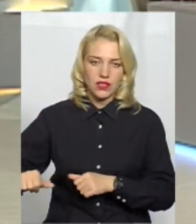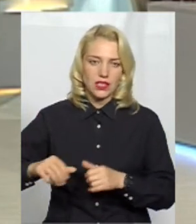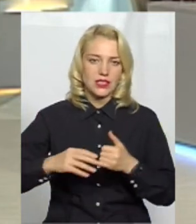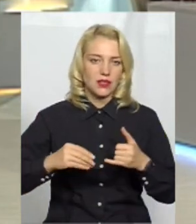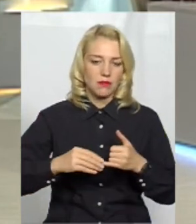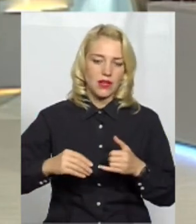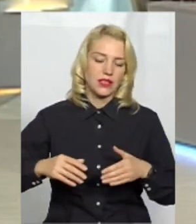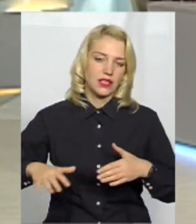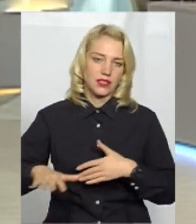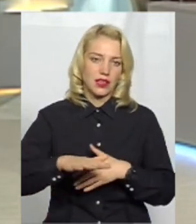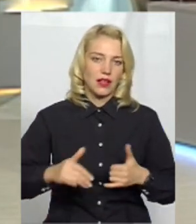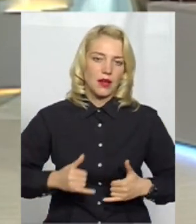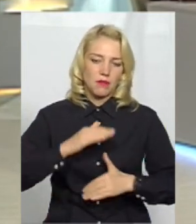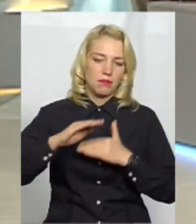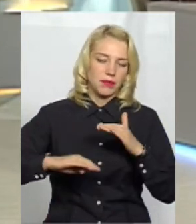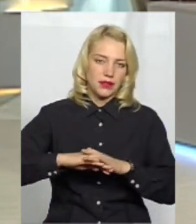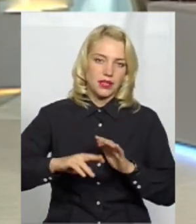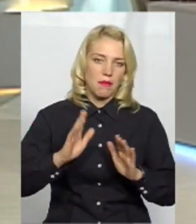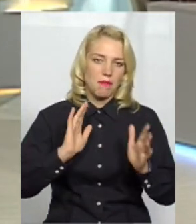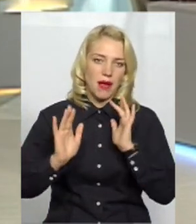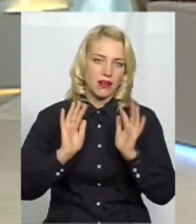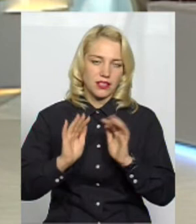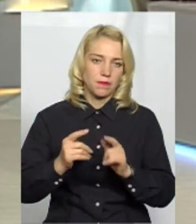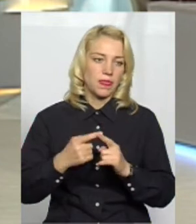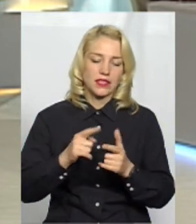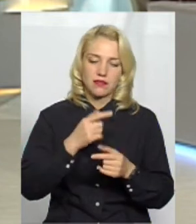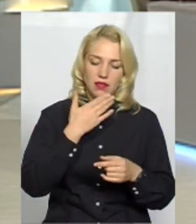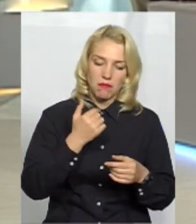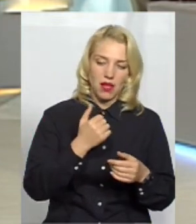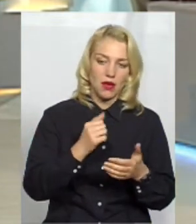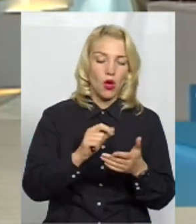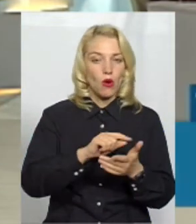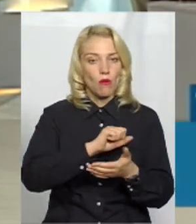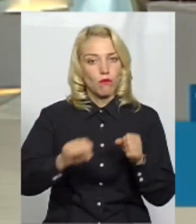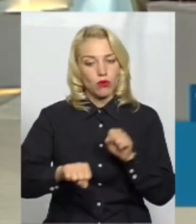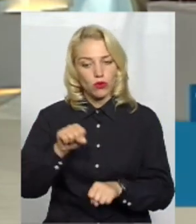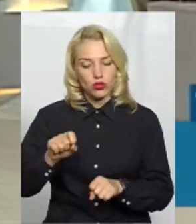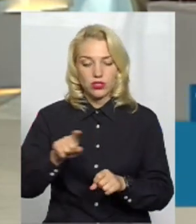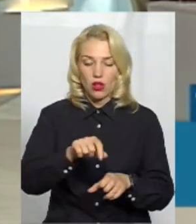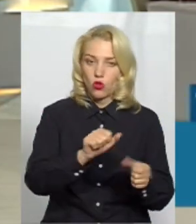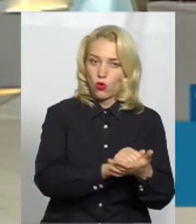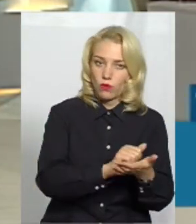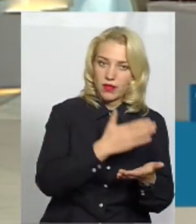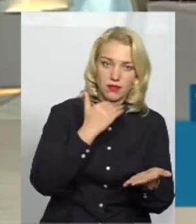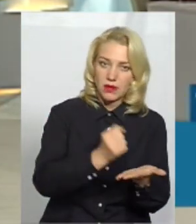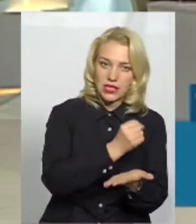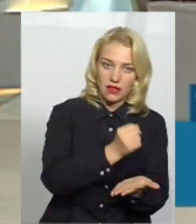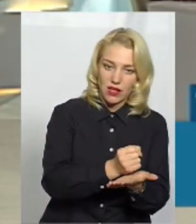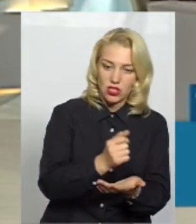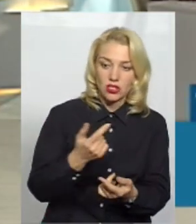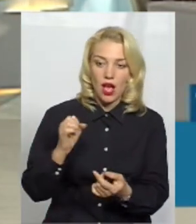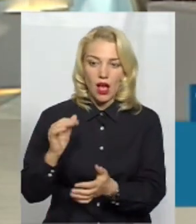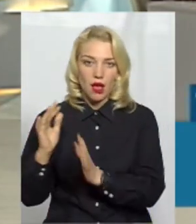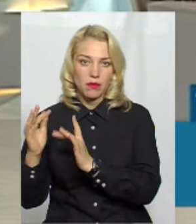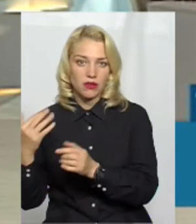під нові парки та сквери. Це не є порушенням, що той документ затверджений, але все ж таки по ньому відводяться земельні ділянки? Ні,